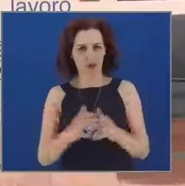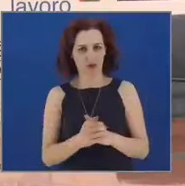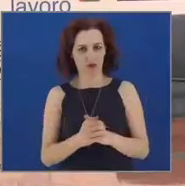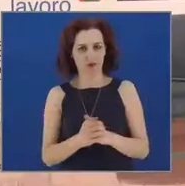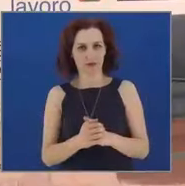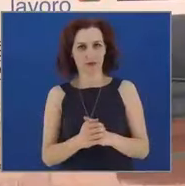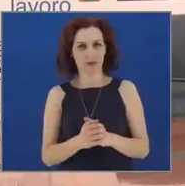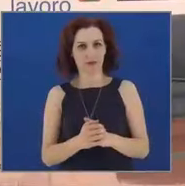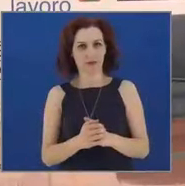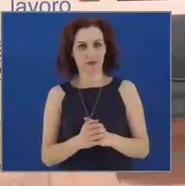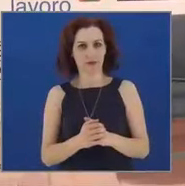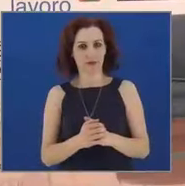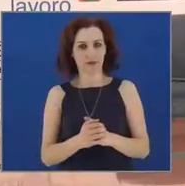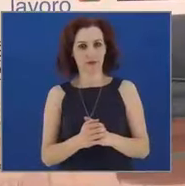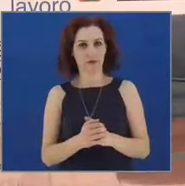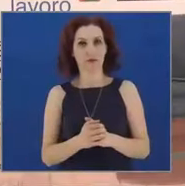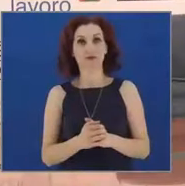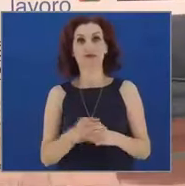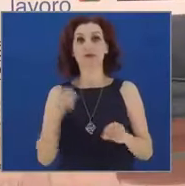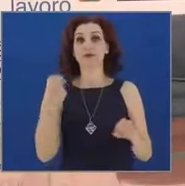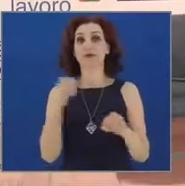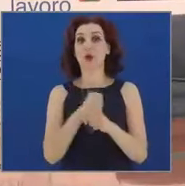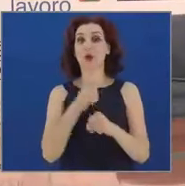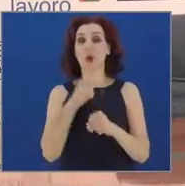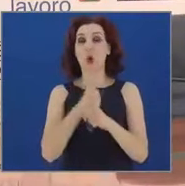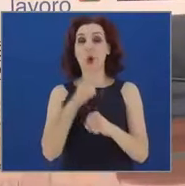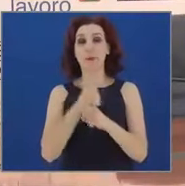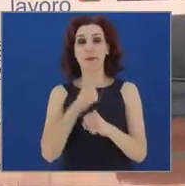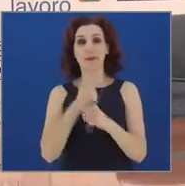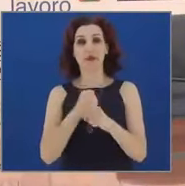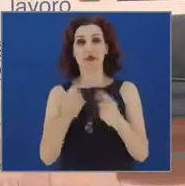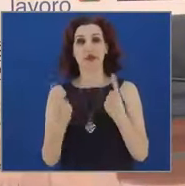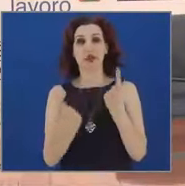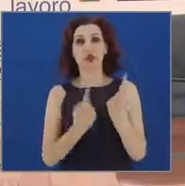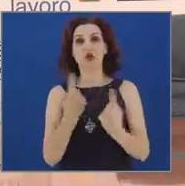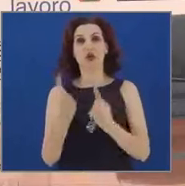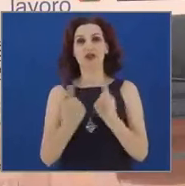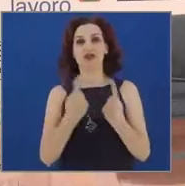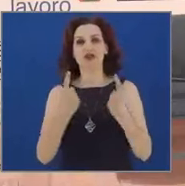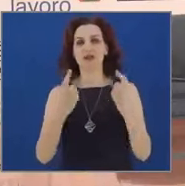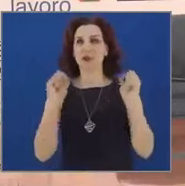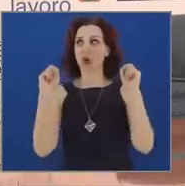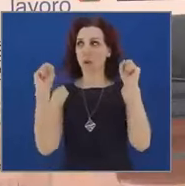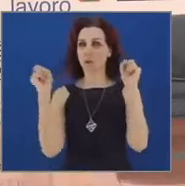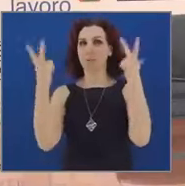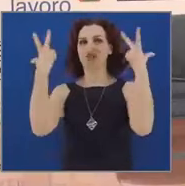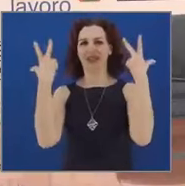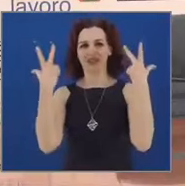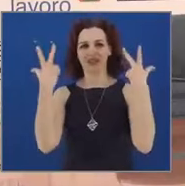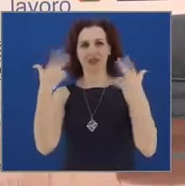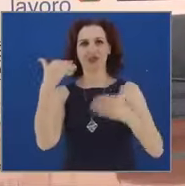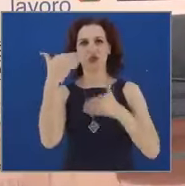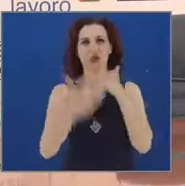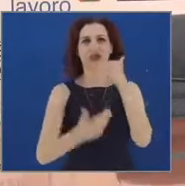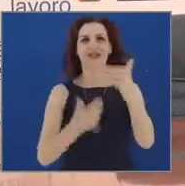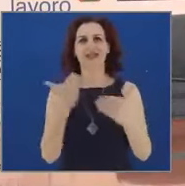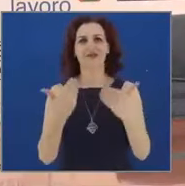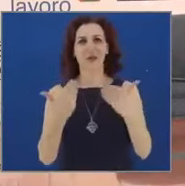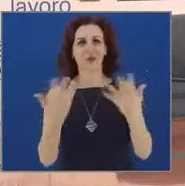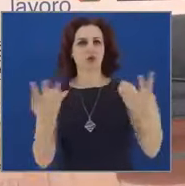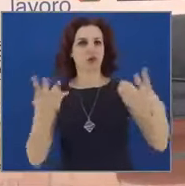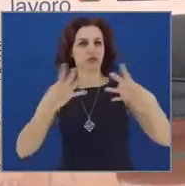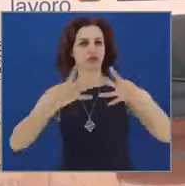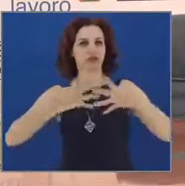Opere che rientrano in un contesto di modernizzazione, di sviluppo e di crescita del sistema Lazio, attraverso